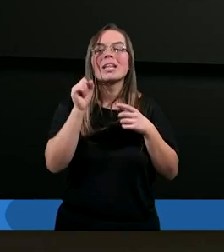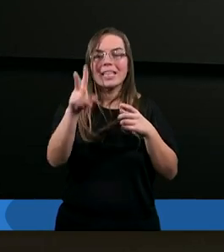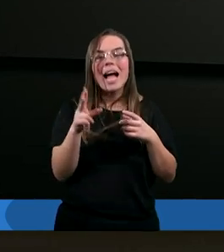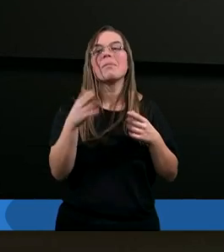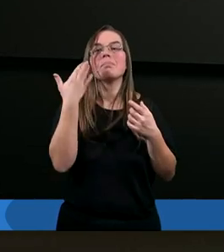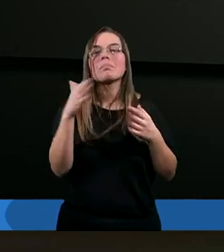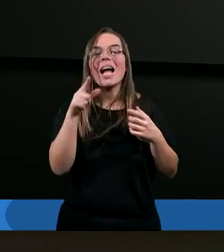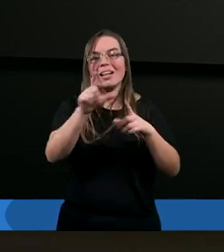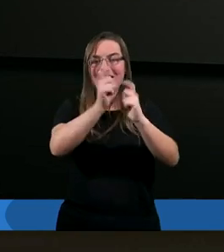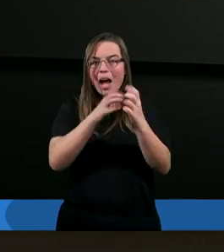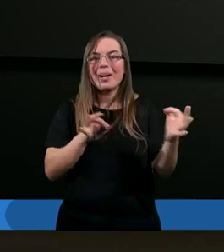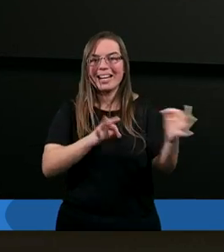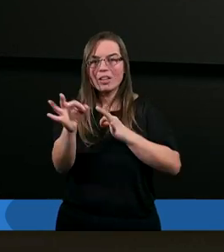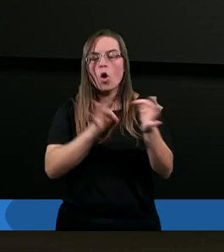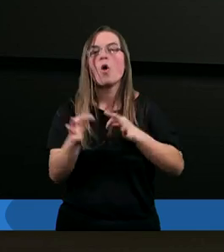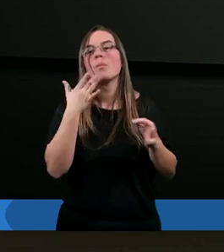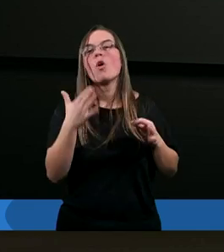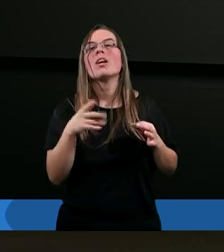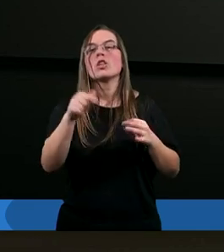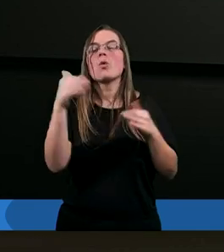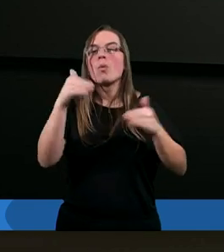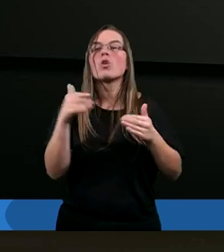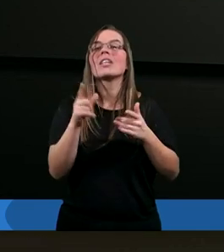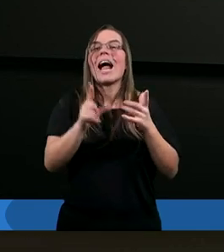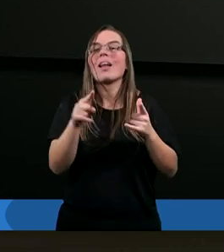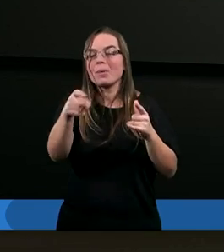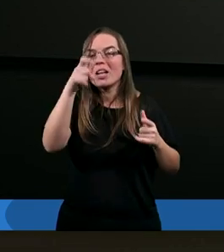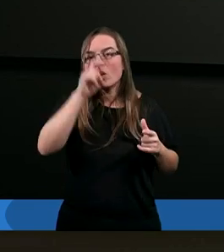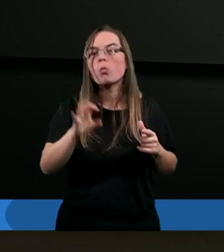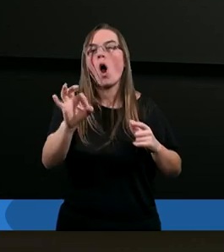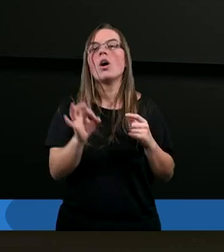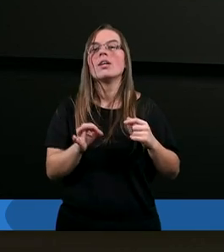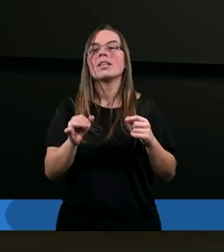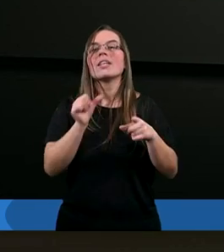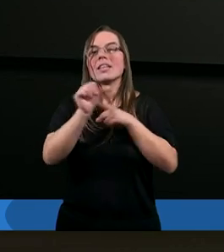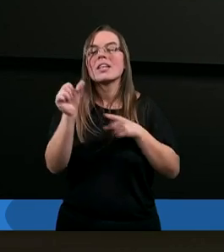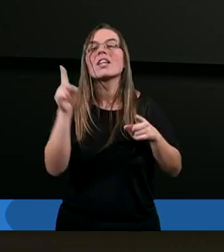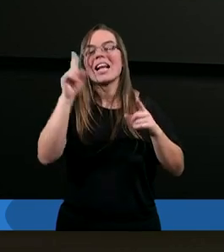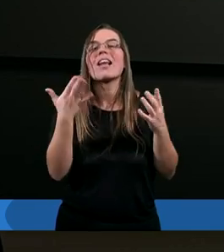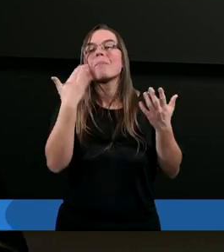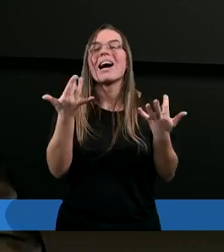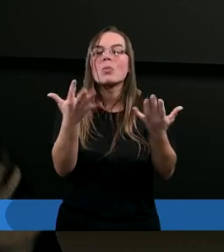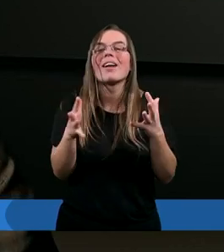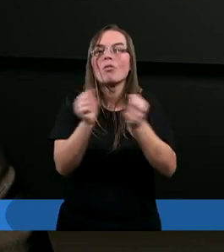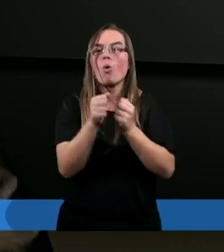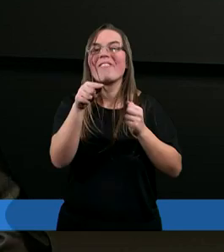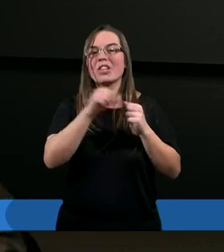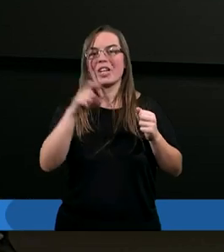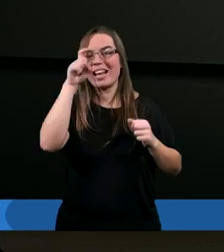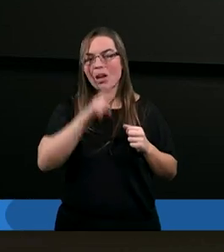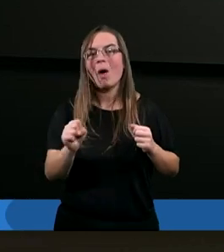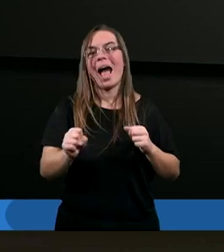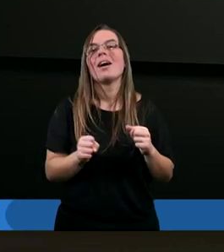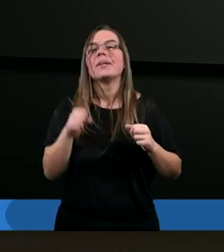sedna całej historii. Bo wiecie, uzasadnić się zło jest w sumie bardzo łatwo. Ktoś